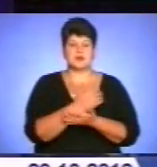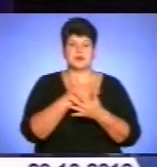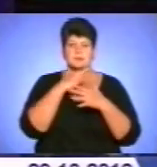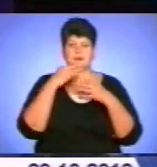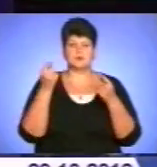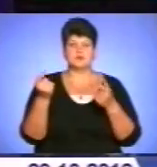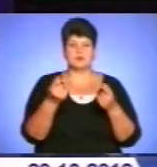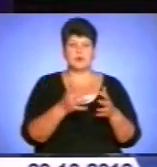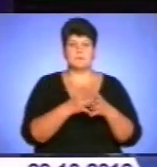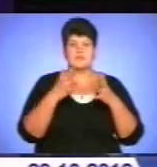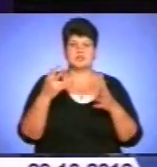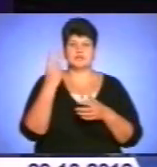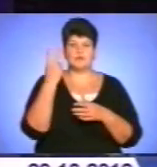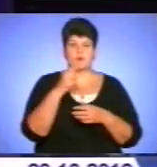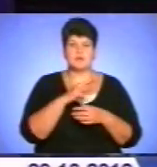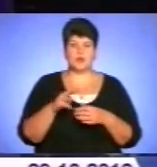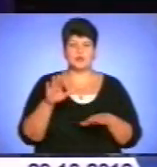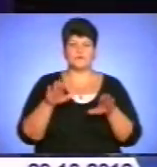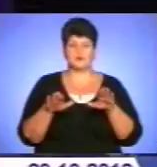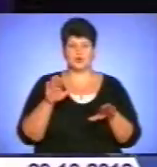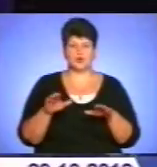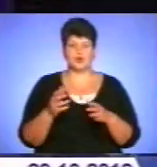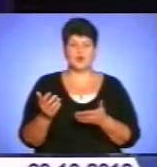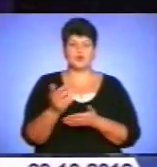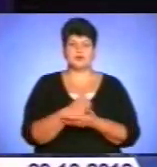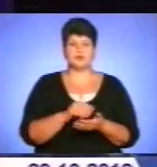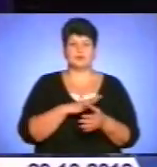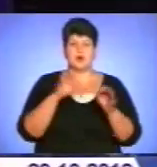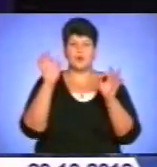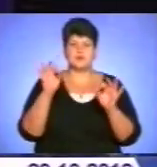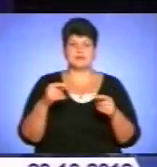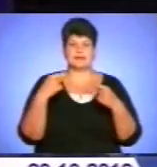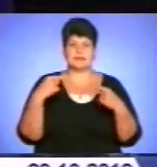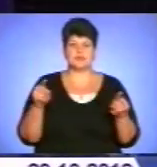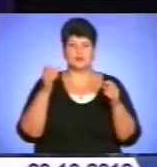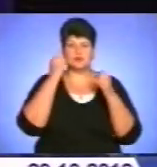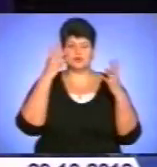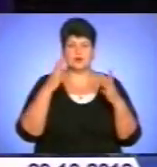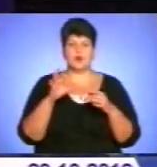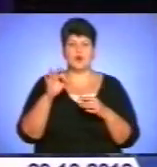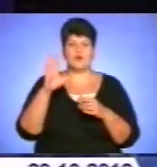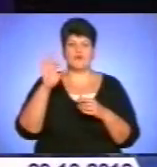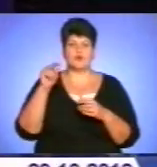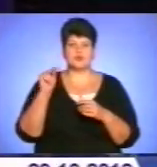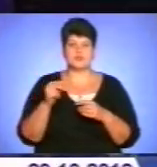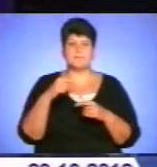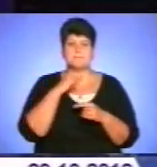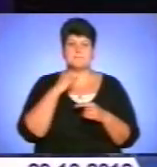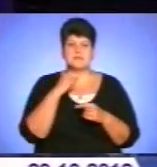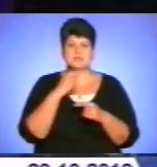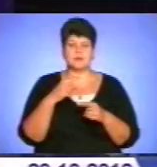зерна – більше двох мільйонів тонн. Урожайною була осінь і на інші культури. Овочі, олію і борошно, а також м'ясні продукти